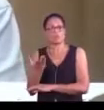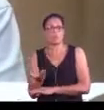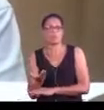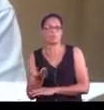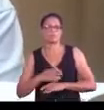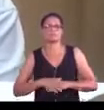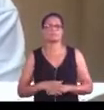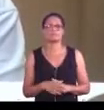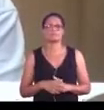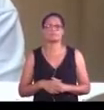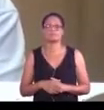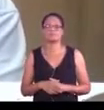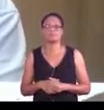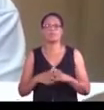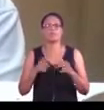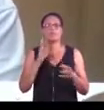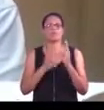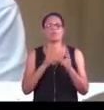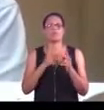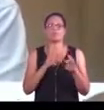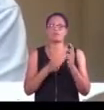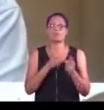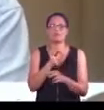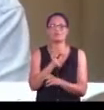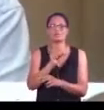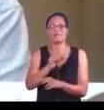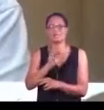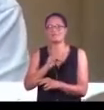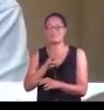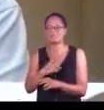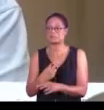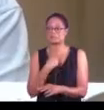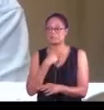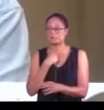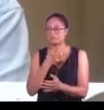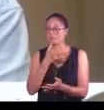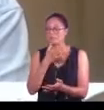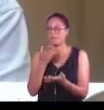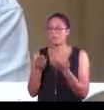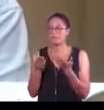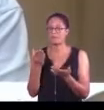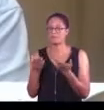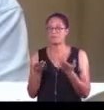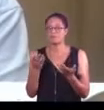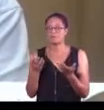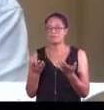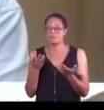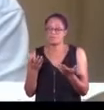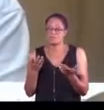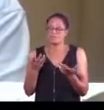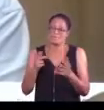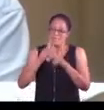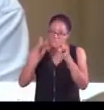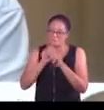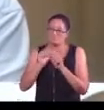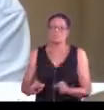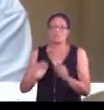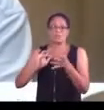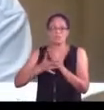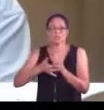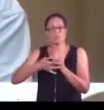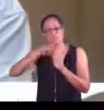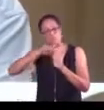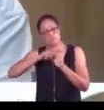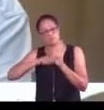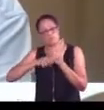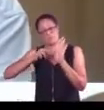Et parfois, la SAFER n'a pas eu les moyens de pouvoir faire respecter les prescriptions qui sont